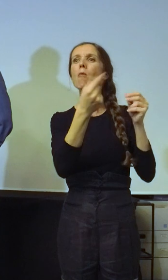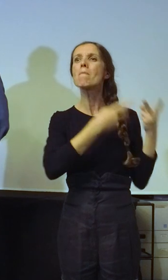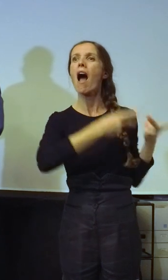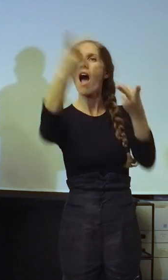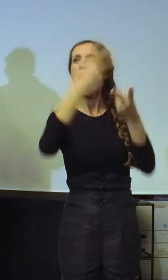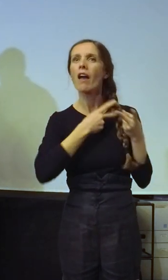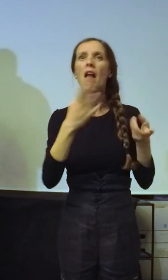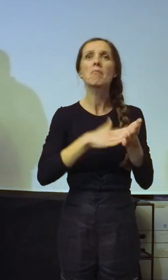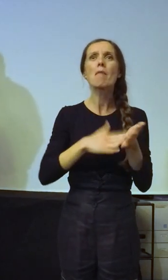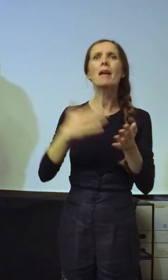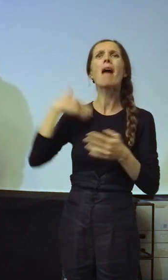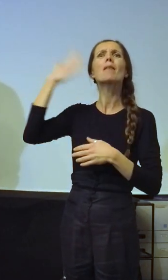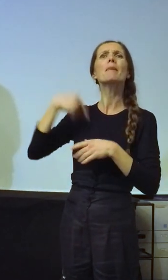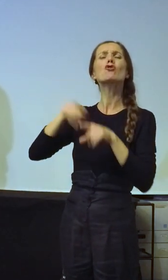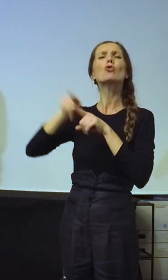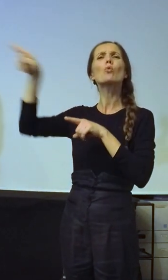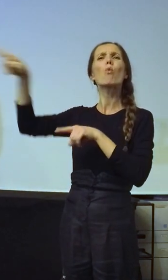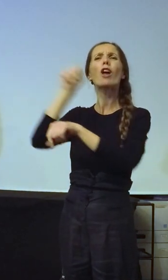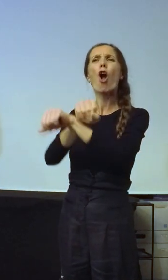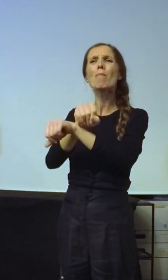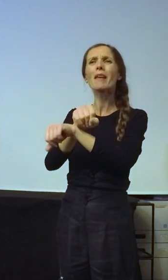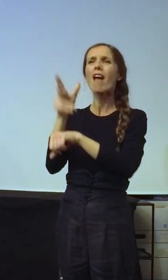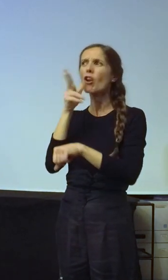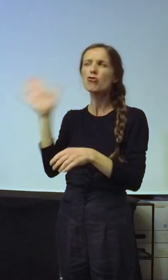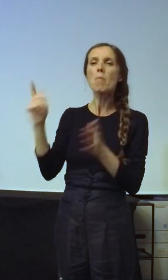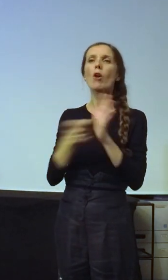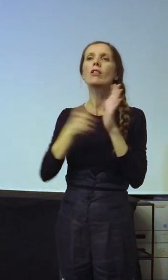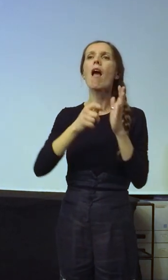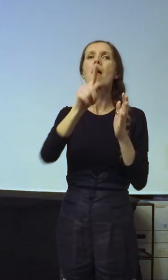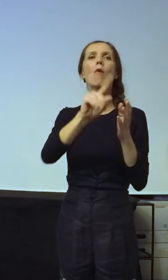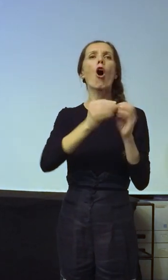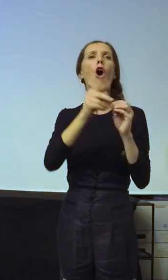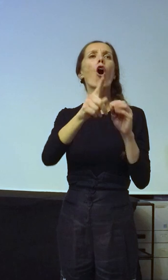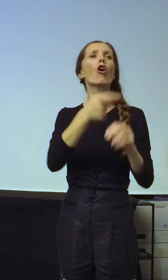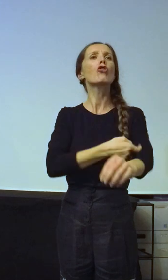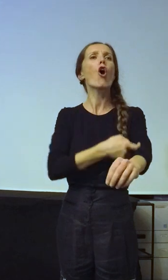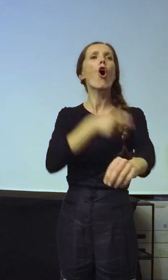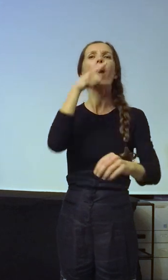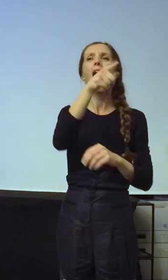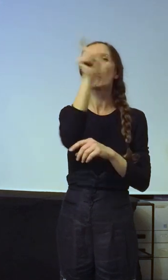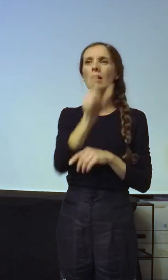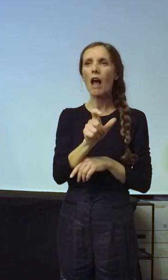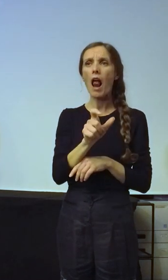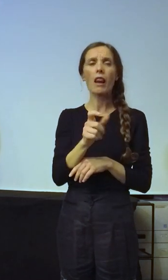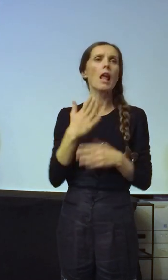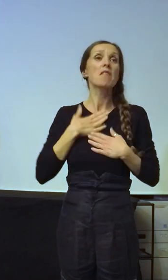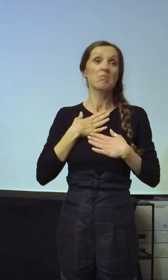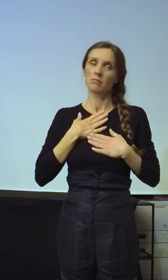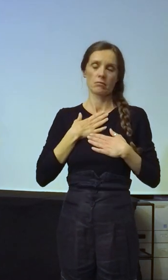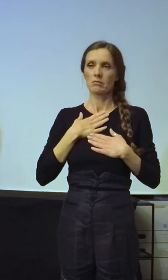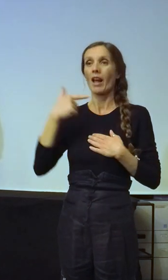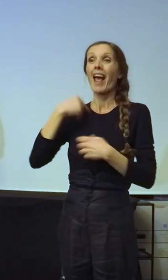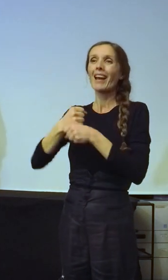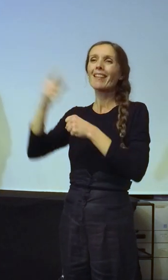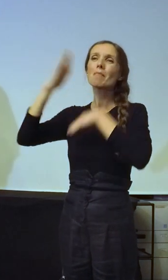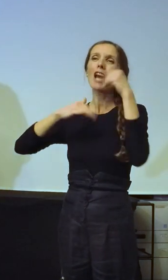Da sam otišao sa bivšim drugom sa robije da prodajem drogu u Italiji. Umesto toga radim na građevini. Na crnu. Doduše neće niko da me prijavi.